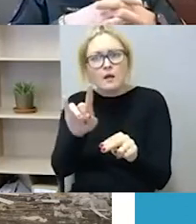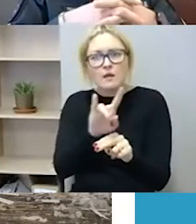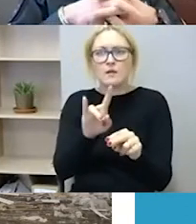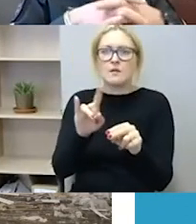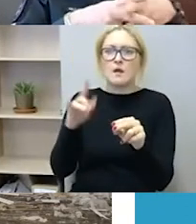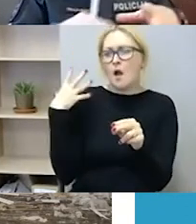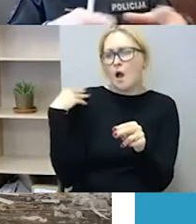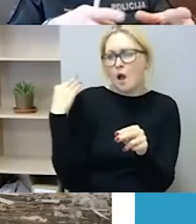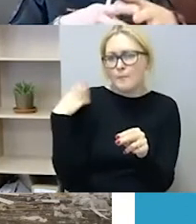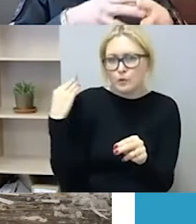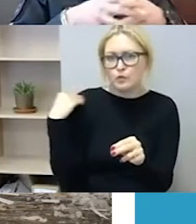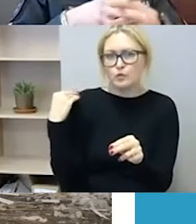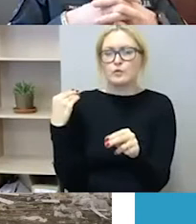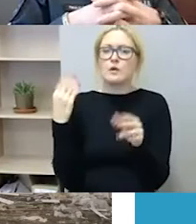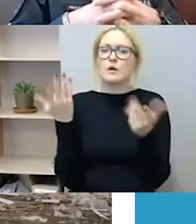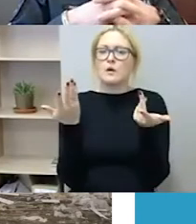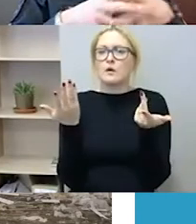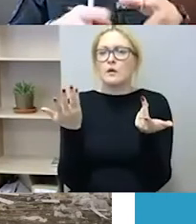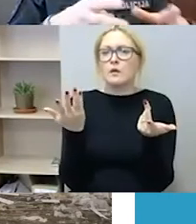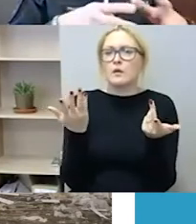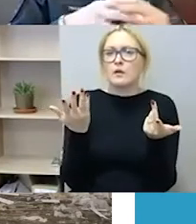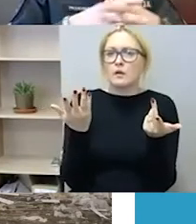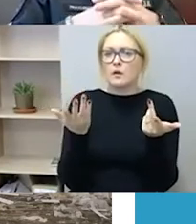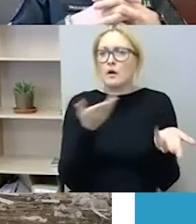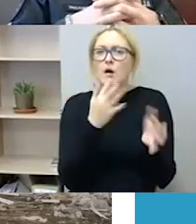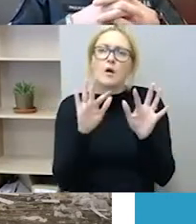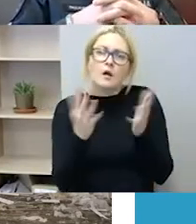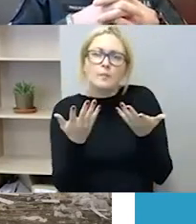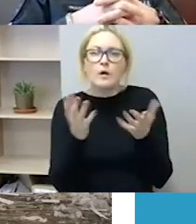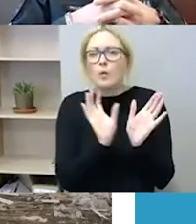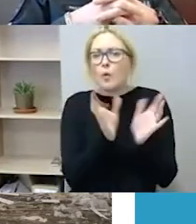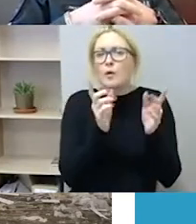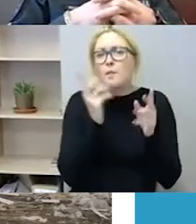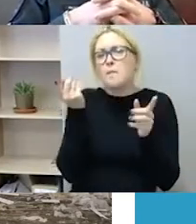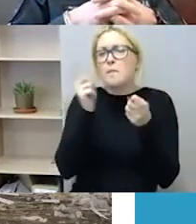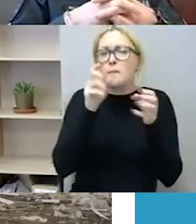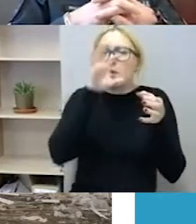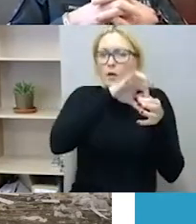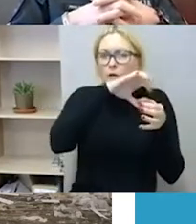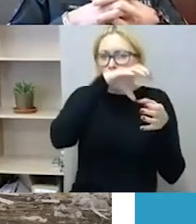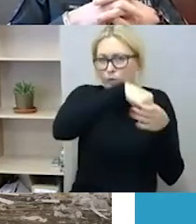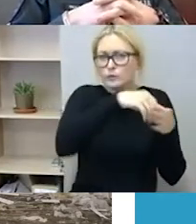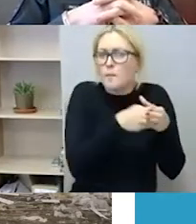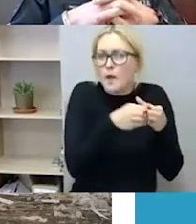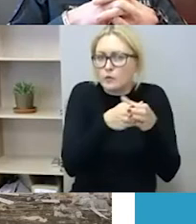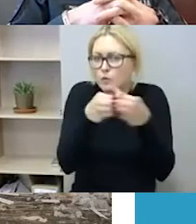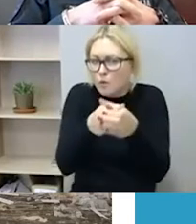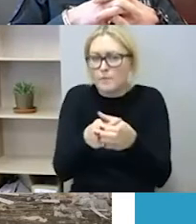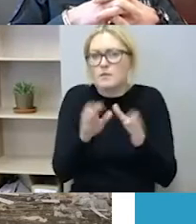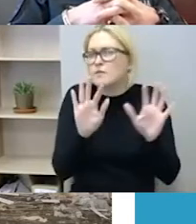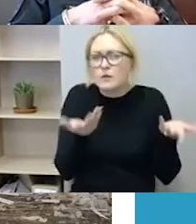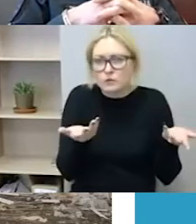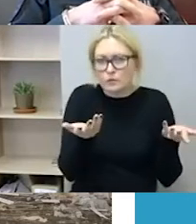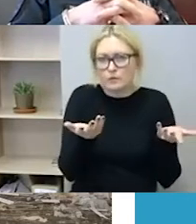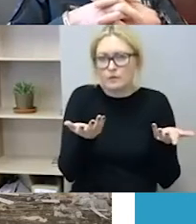priklausimo vienai ar kitai etniniai ar tautiniai bendruomeniai. Tai tikrai šitoje